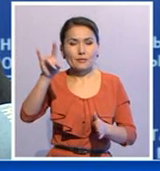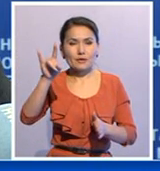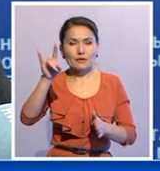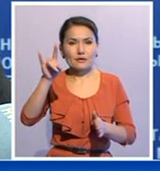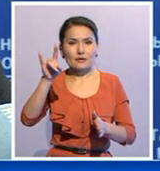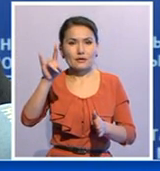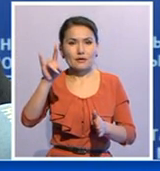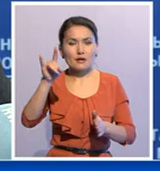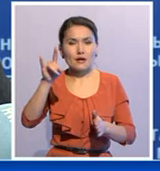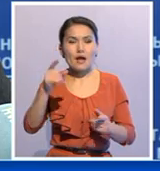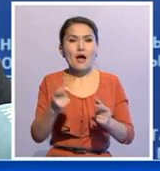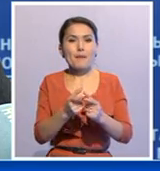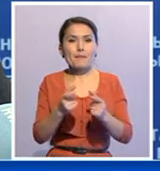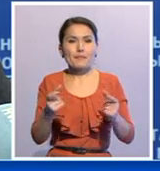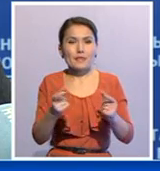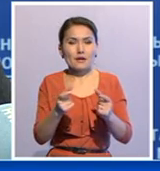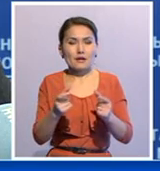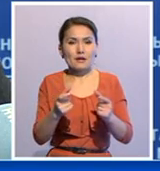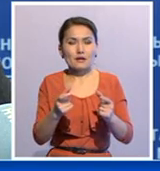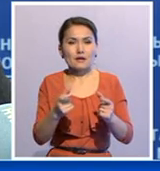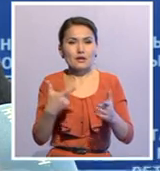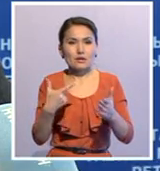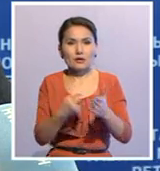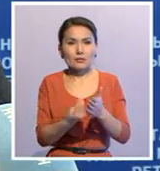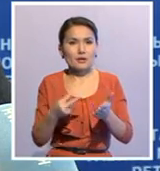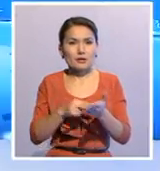Рестерді бағасы өспейді. Бұл